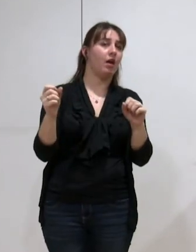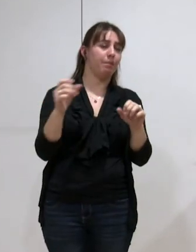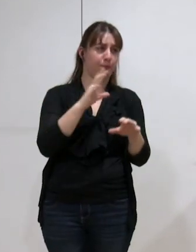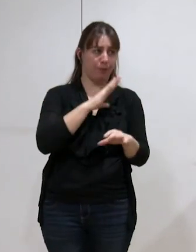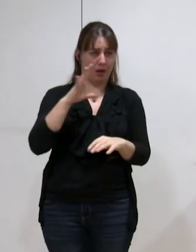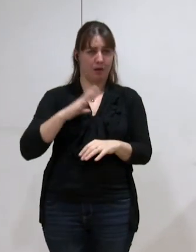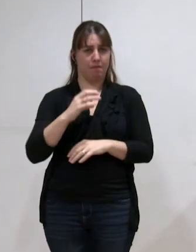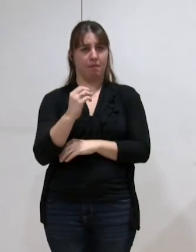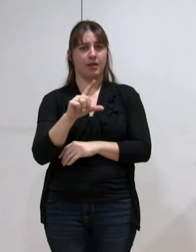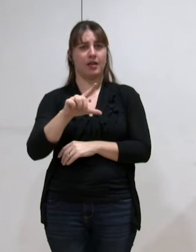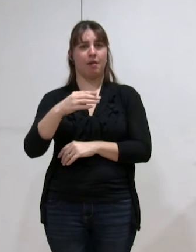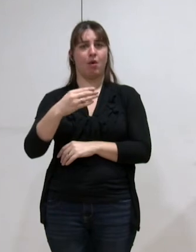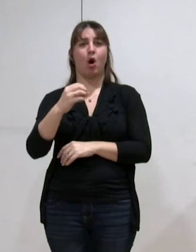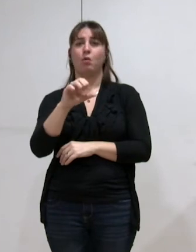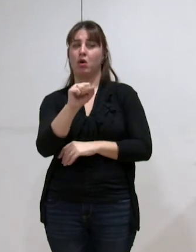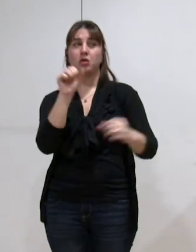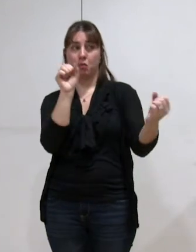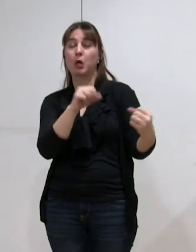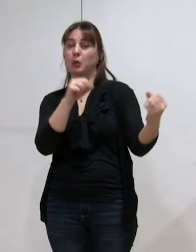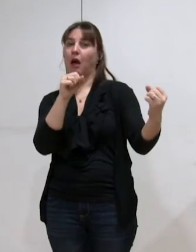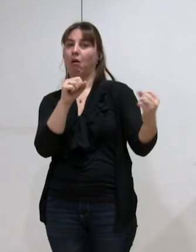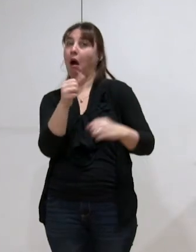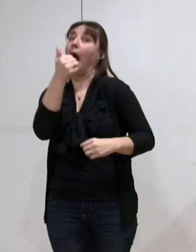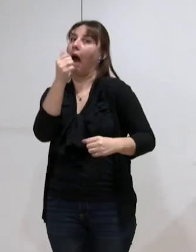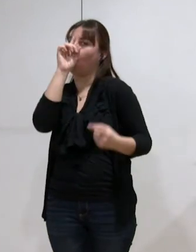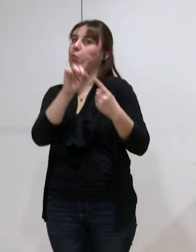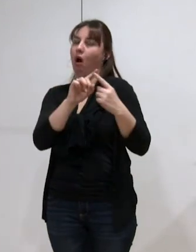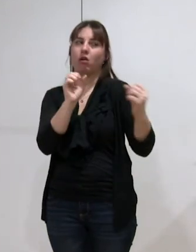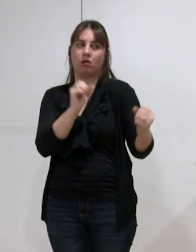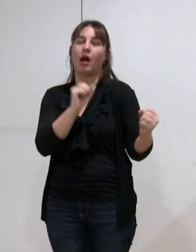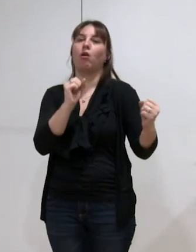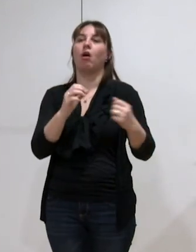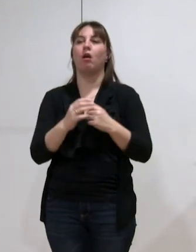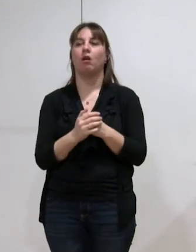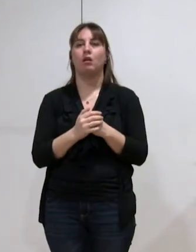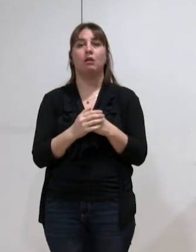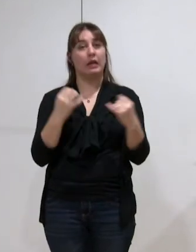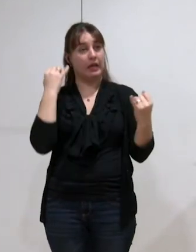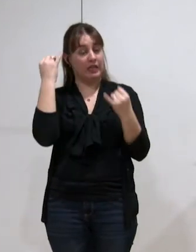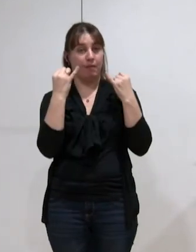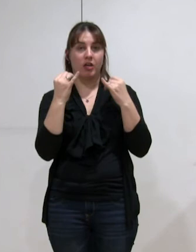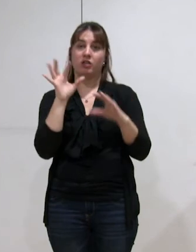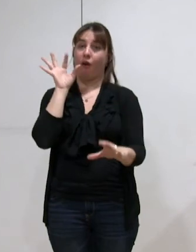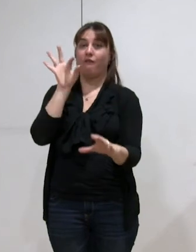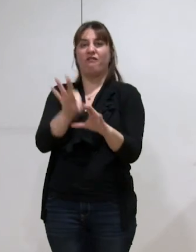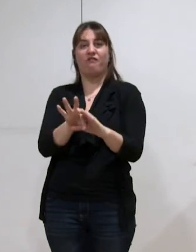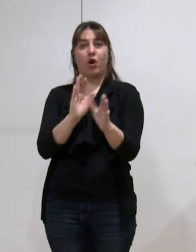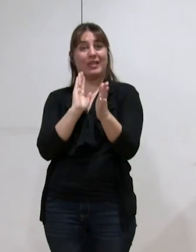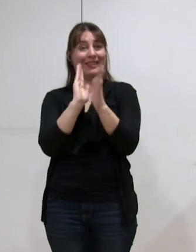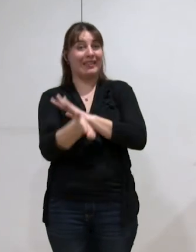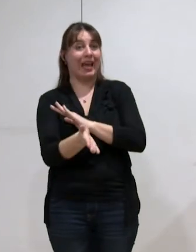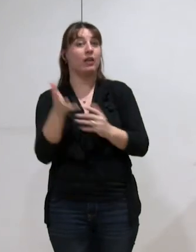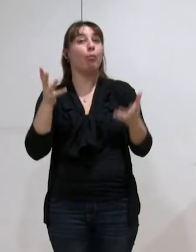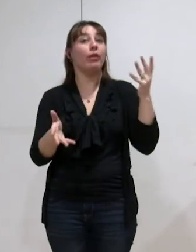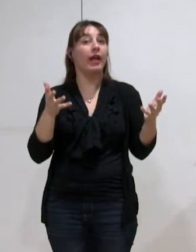Mme Holmose, c'est que, si au moins il y avait un mode de scrutin direct, à ce